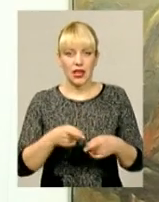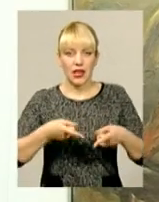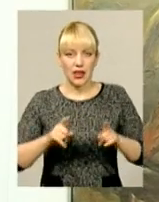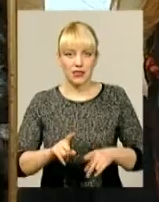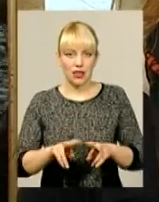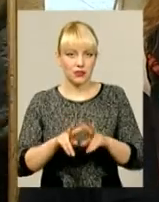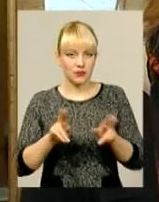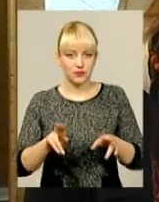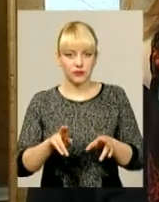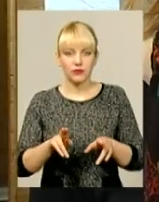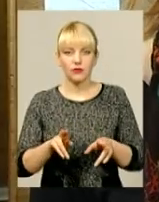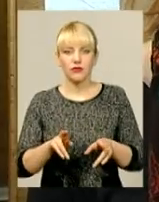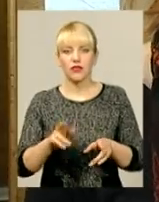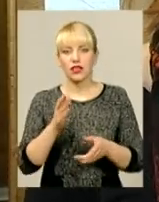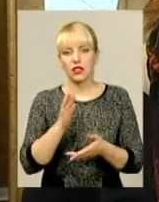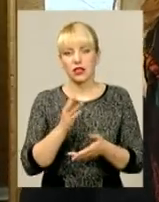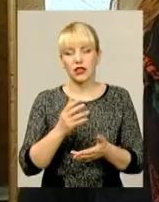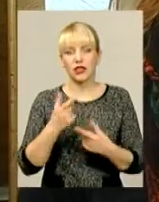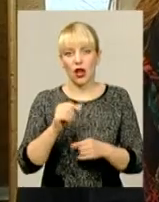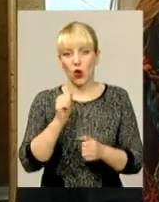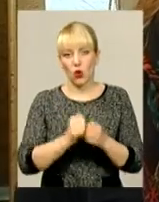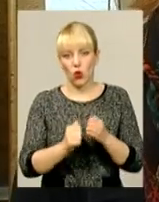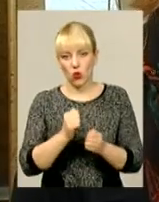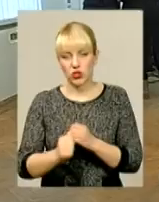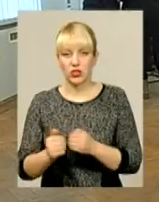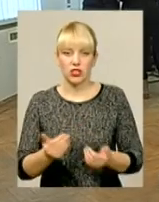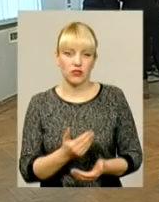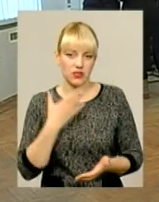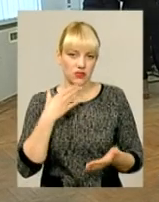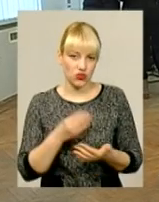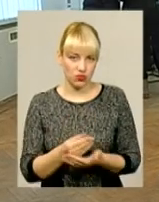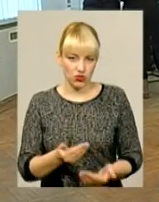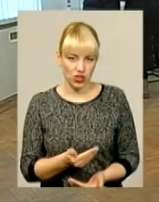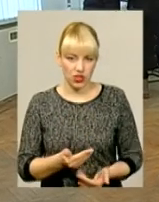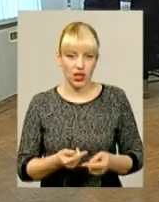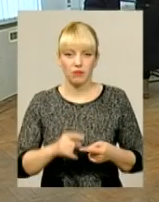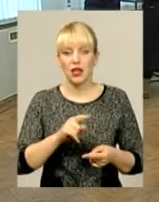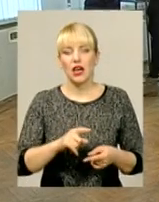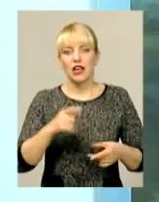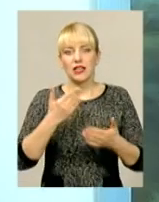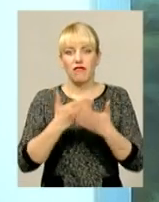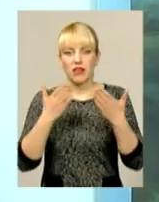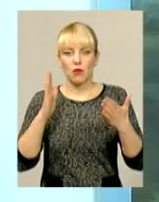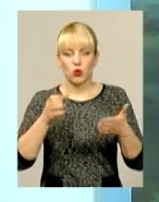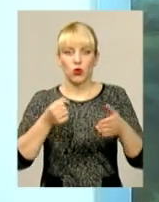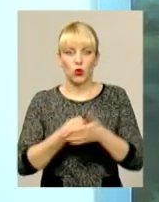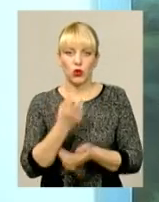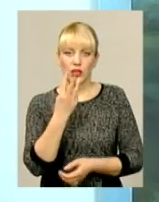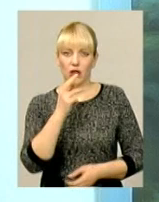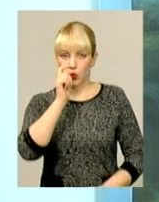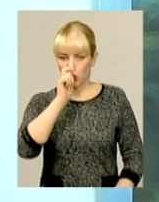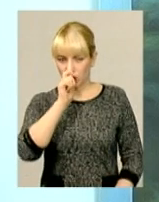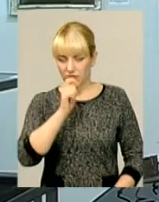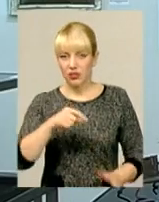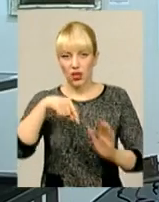сюрреалістичним простором, де кожен живе за власними законами буття. Виставка «Абсудрологія» триватиме до 3 квітня,